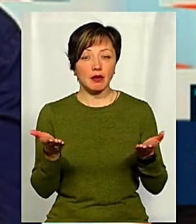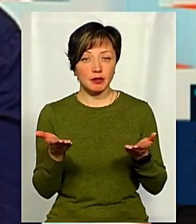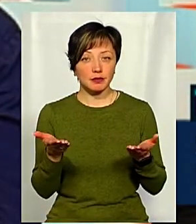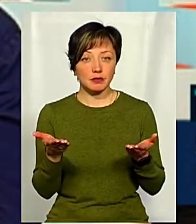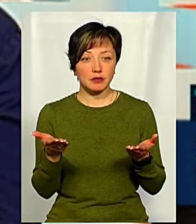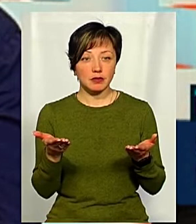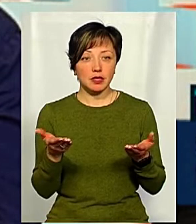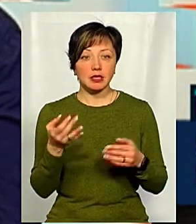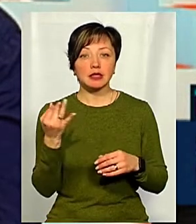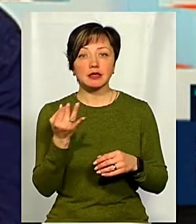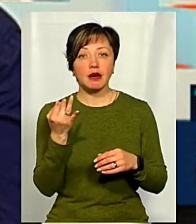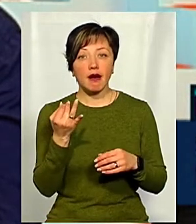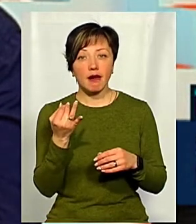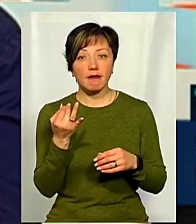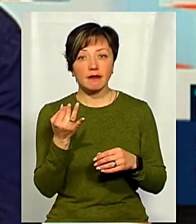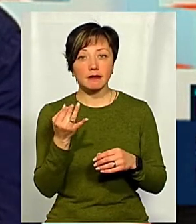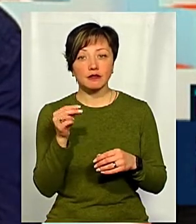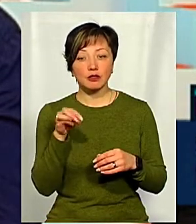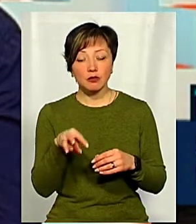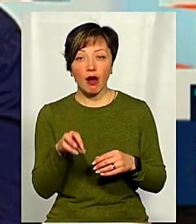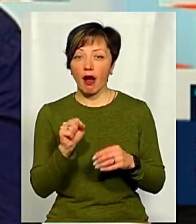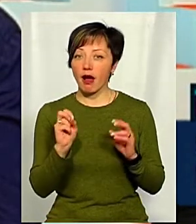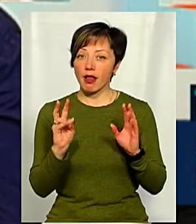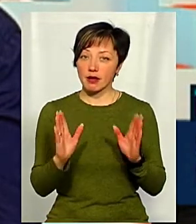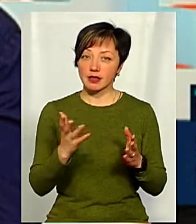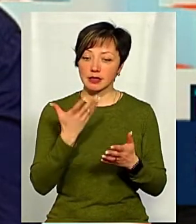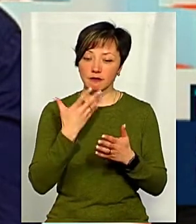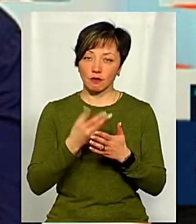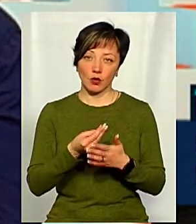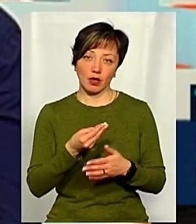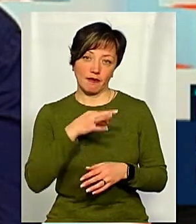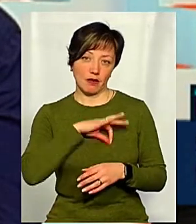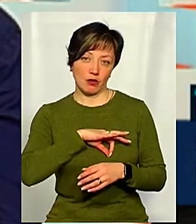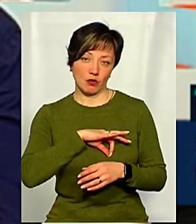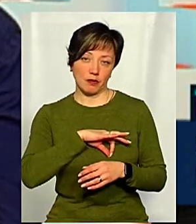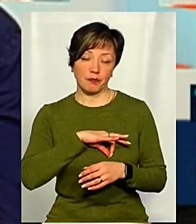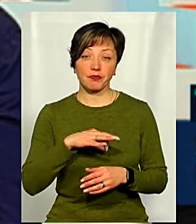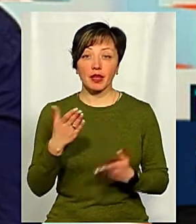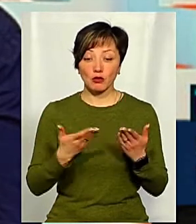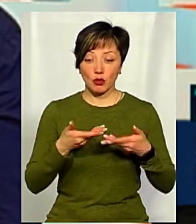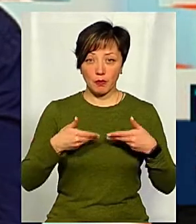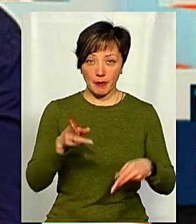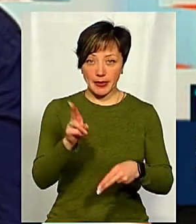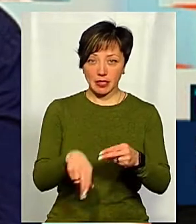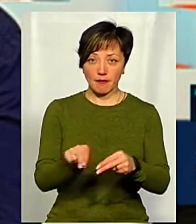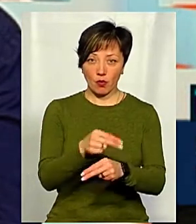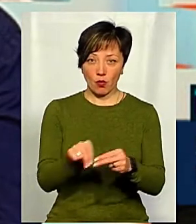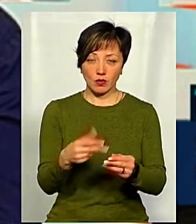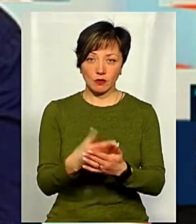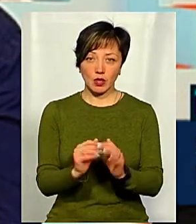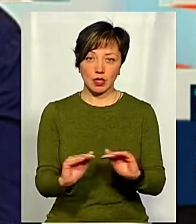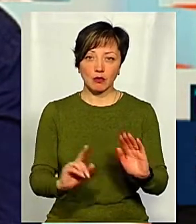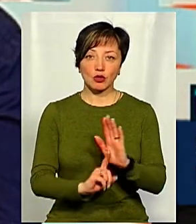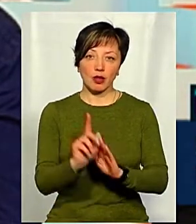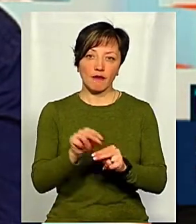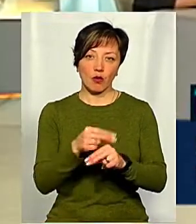які, можливо, цікавляться чимось, але тільки заради своєї вигоди. І якщо ми перестаємо виховувати своїх дітей,